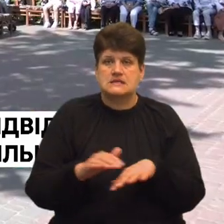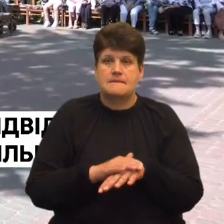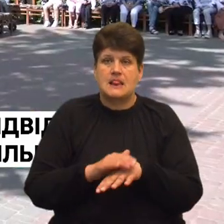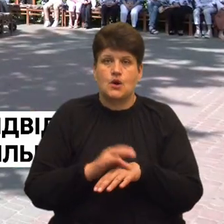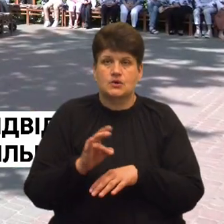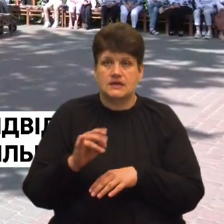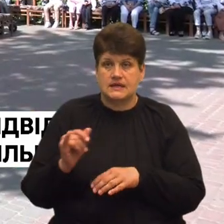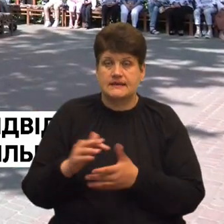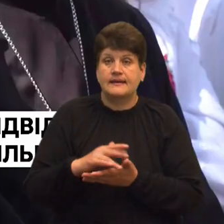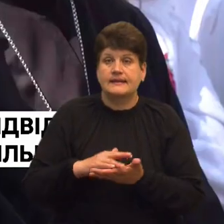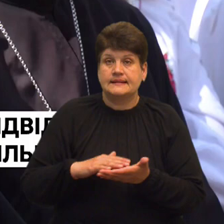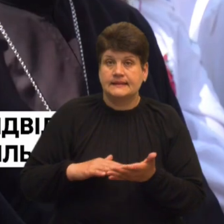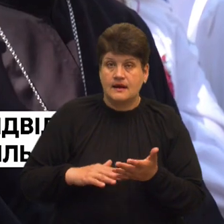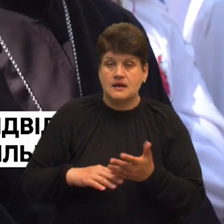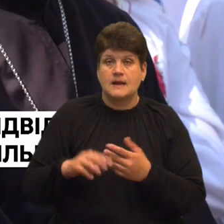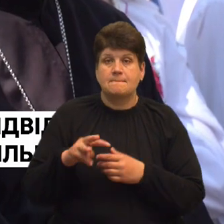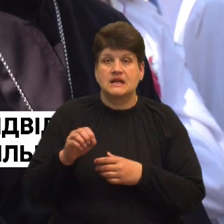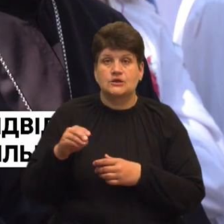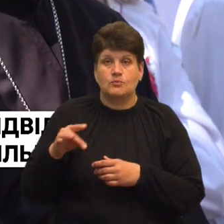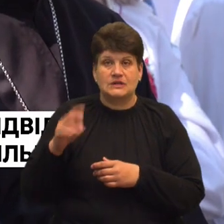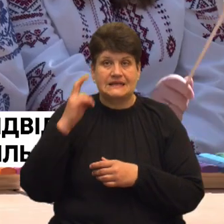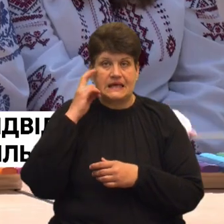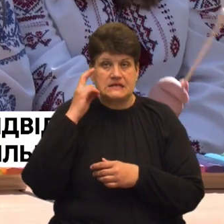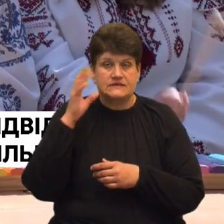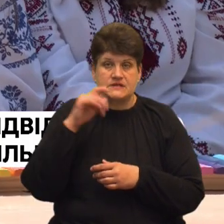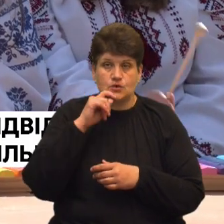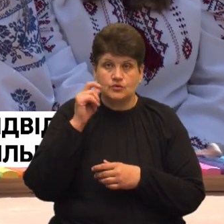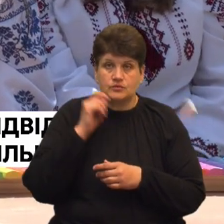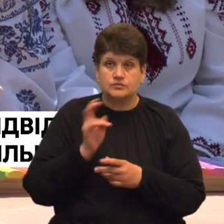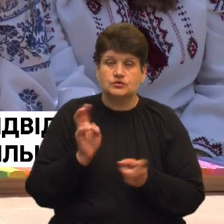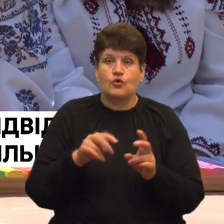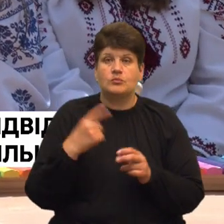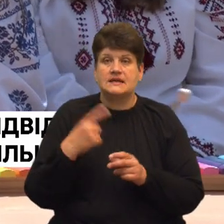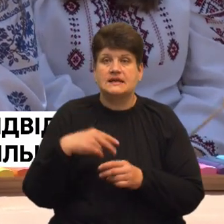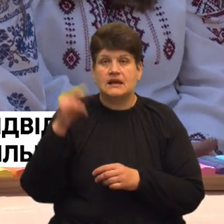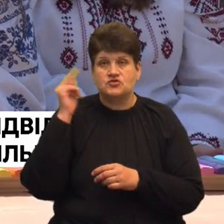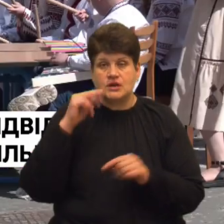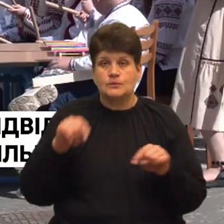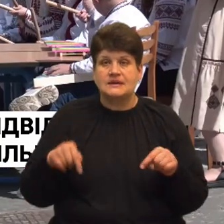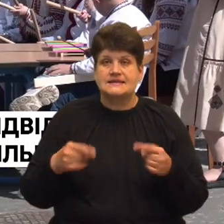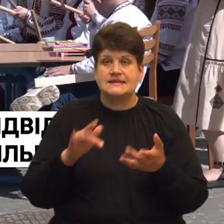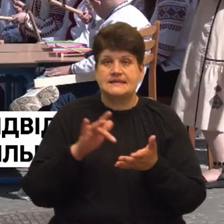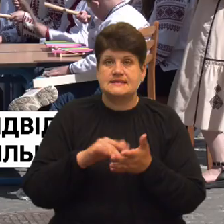Далі метрополит Київський і всієї України відвідав обласний навчально-реабілітаційний центр для дітей з ДЦП.